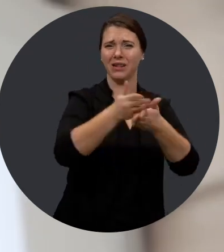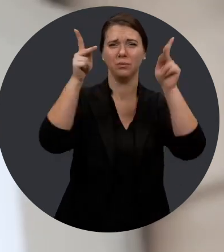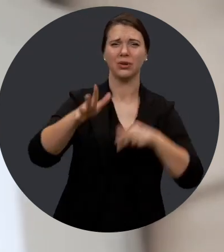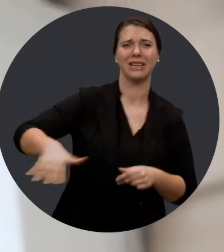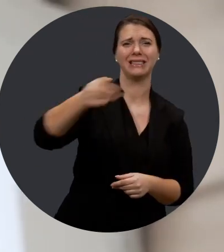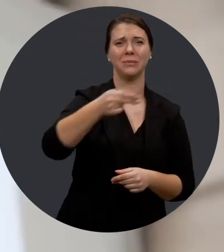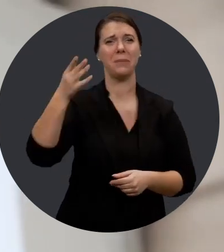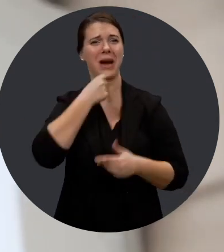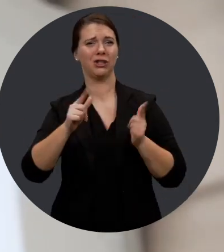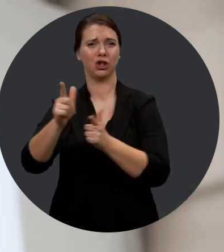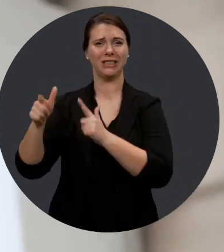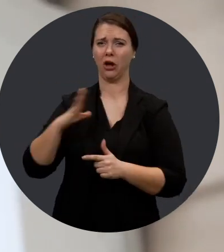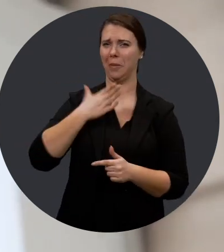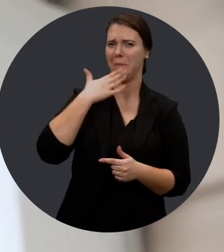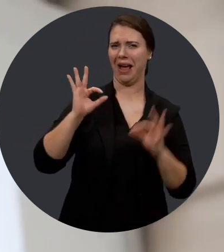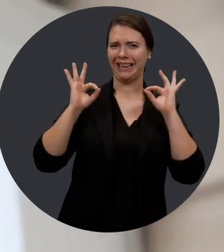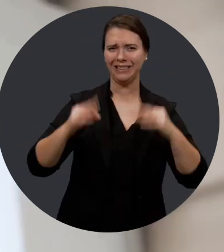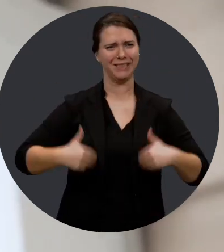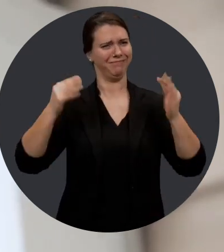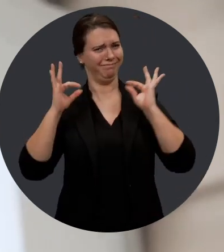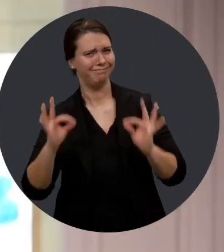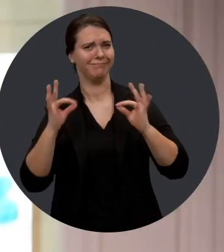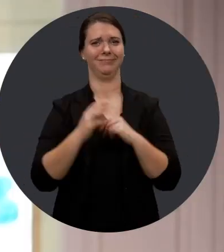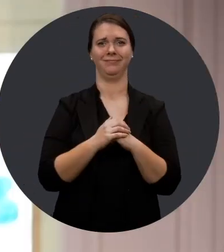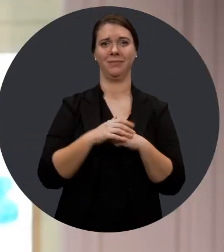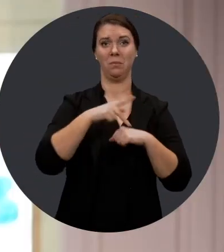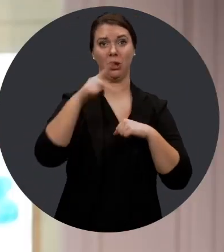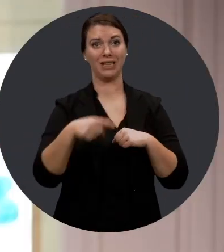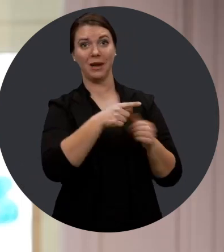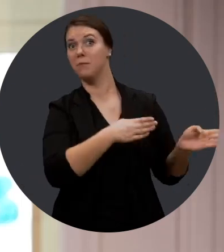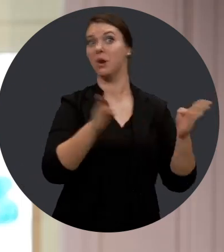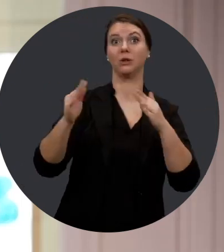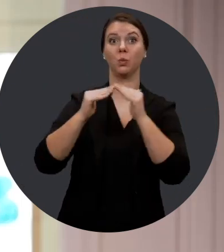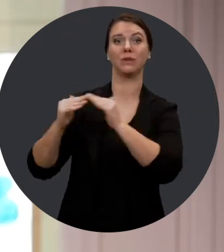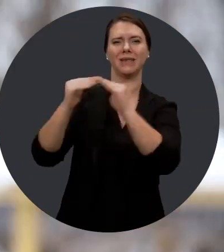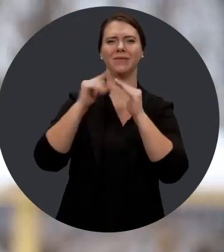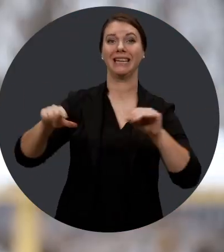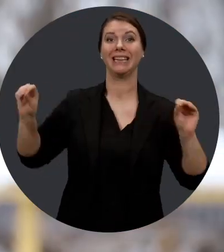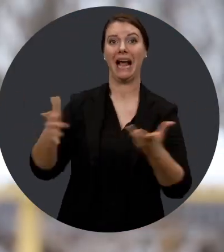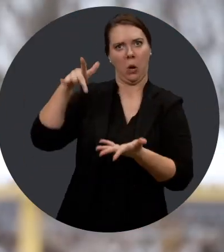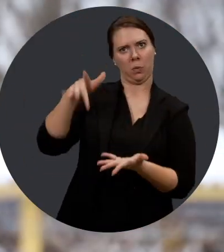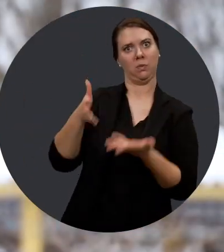permettent aux personnes handicapées de Bellechasse d'avoir une meilleure qualité de vie.